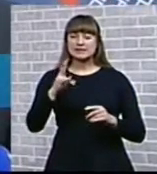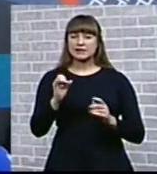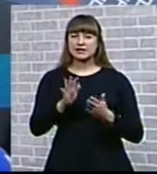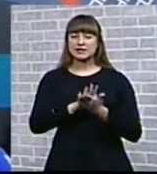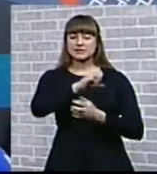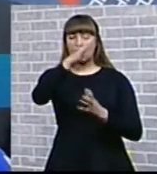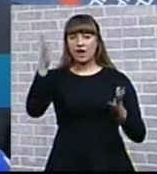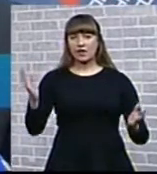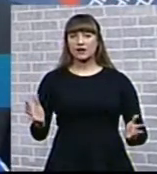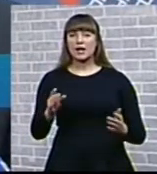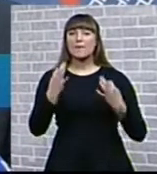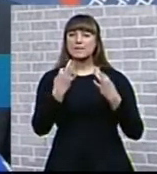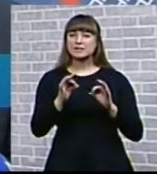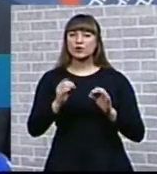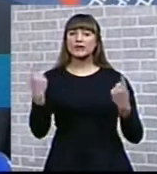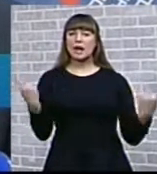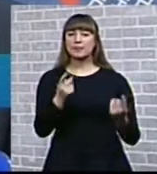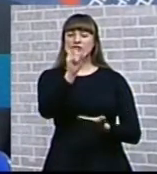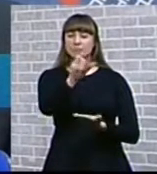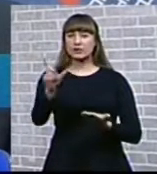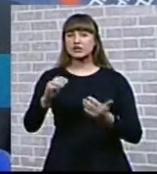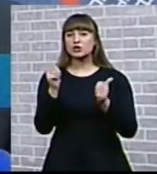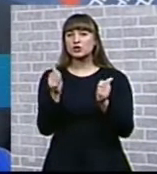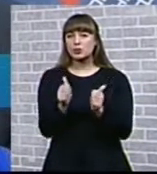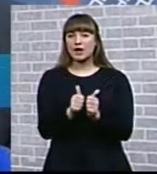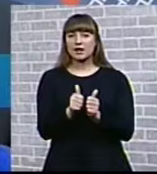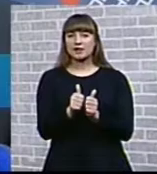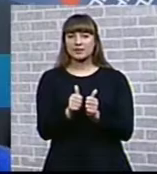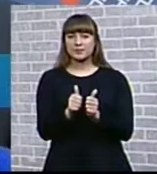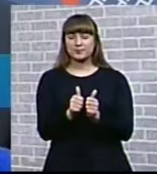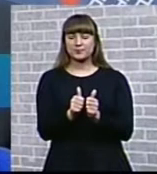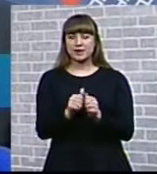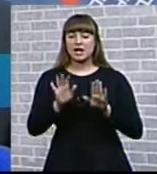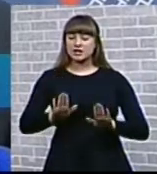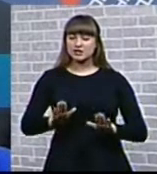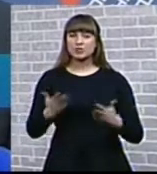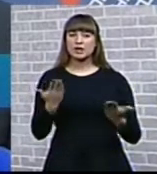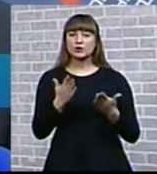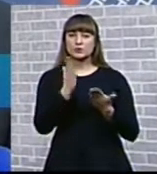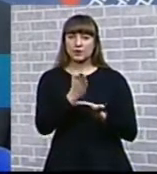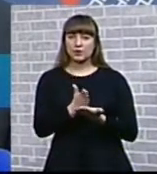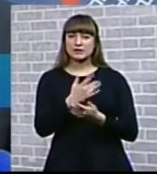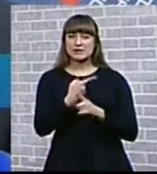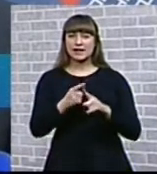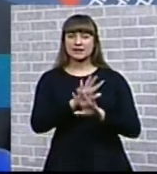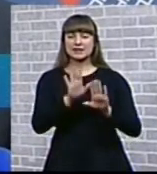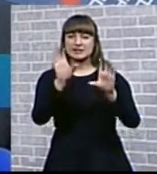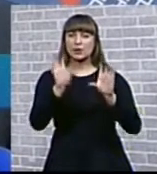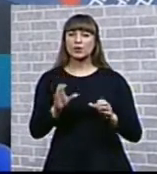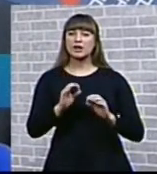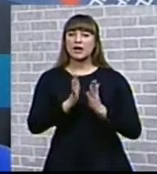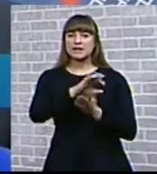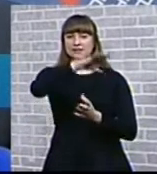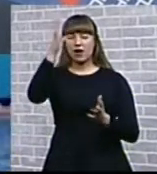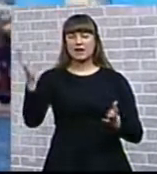обычному гражданину, рядом с домом которого находится несанкционированная свалка, добавить